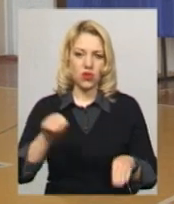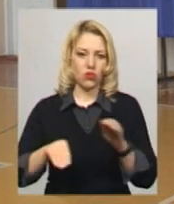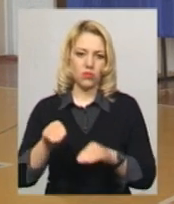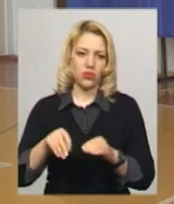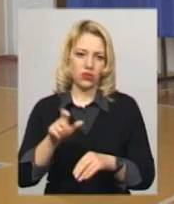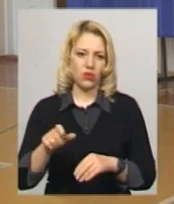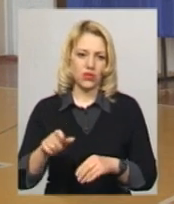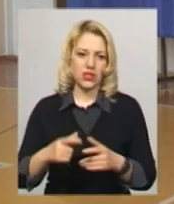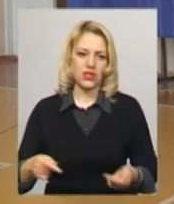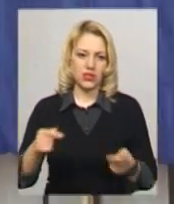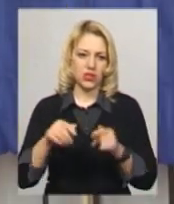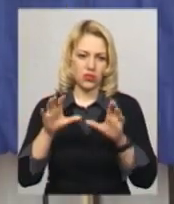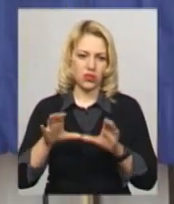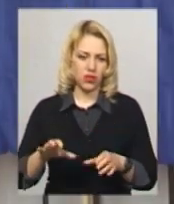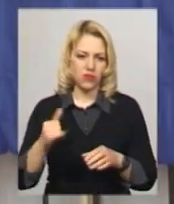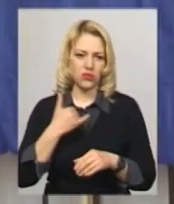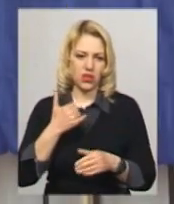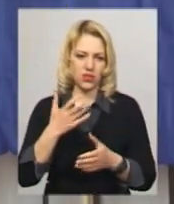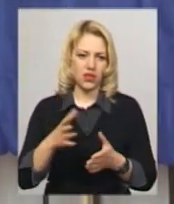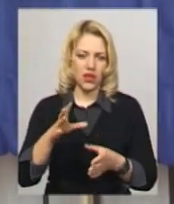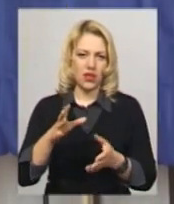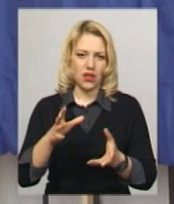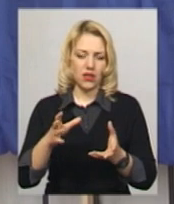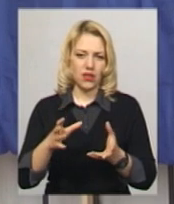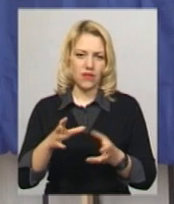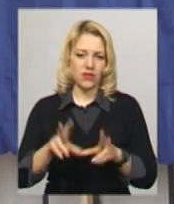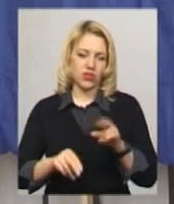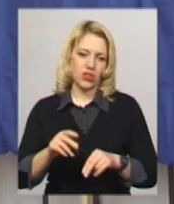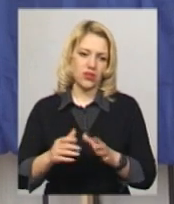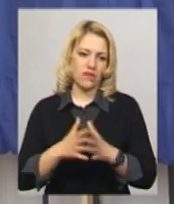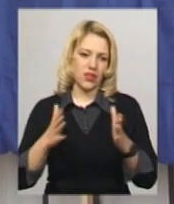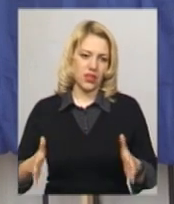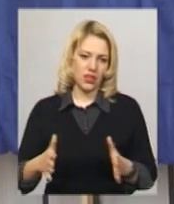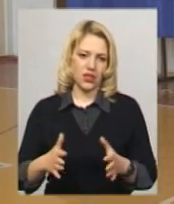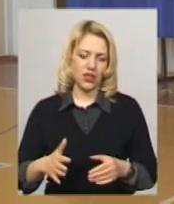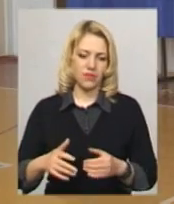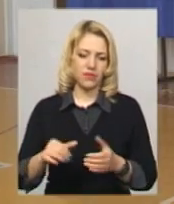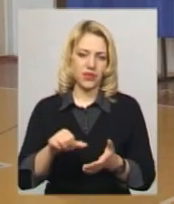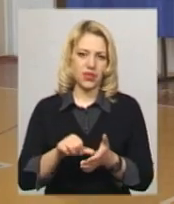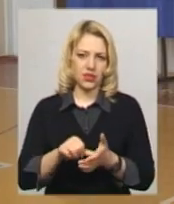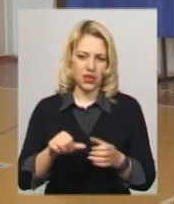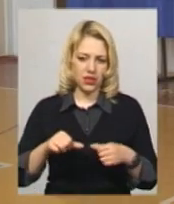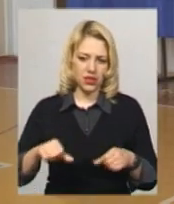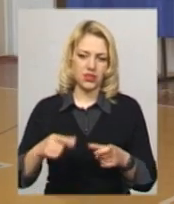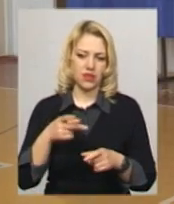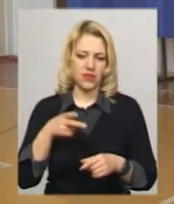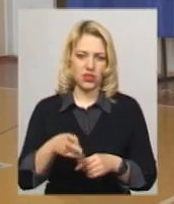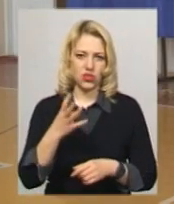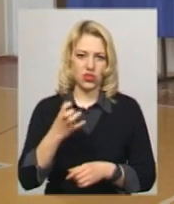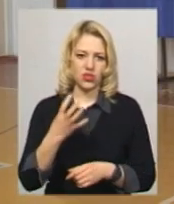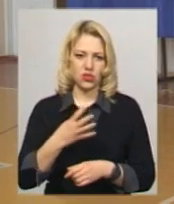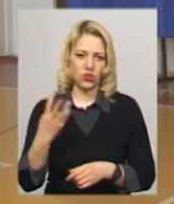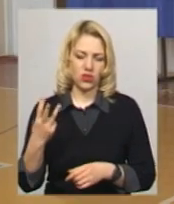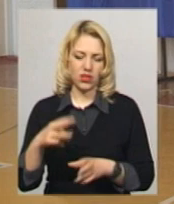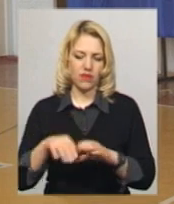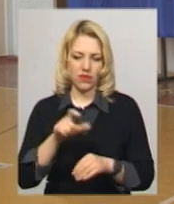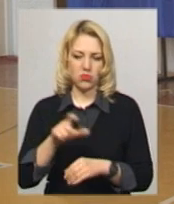згідно чинного законодавства. У нас рахується звичайна велика дільниця, це в нас 2443